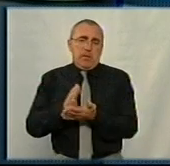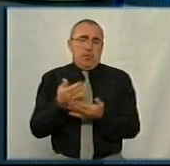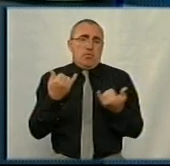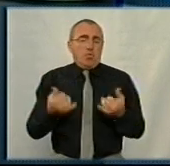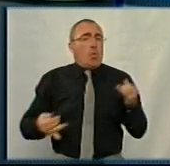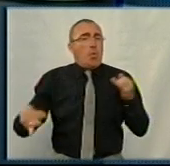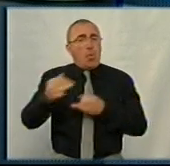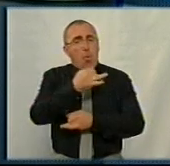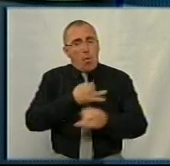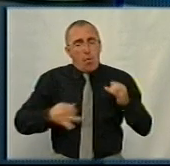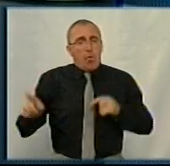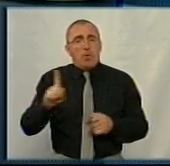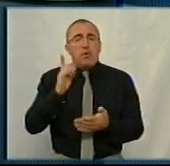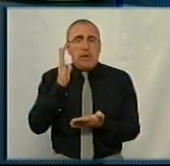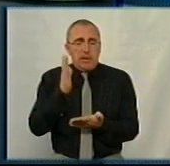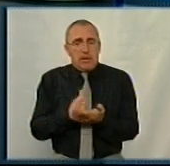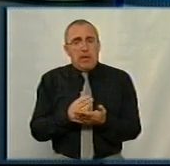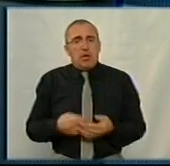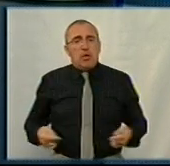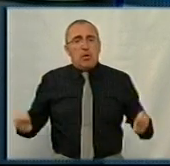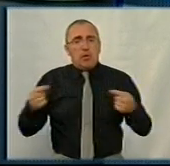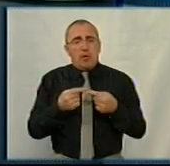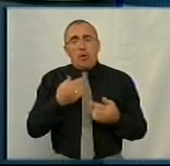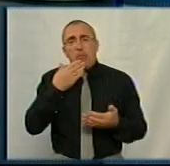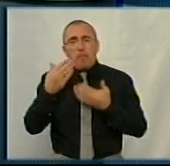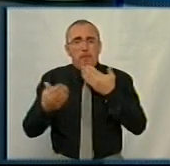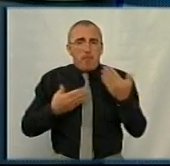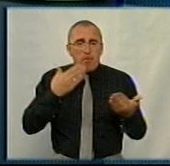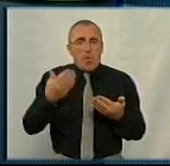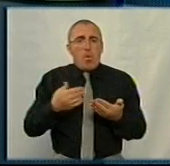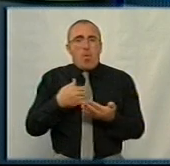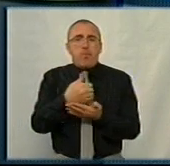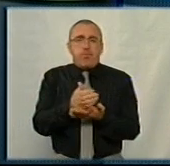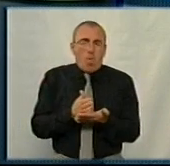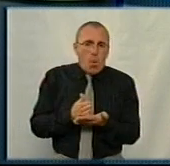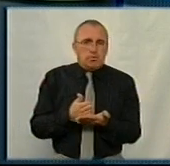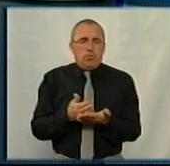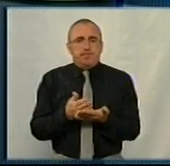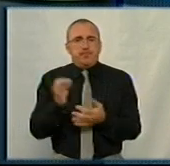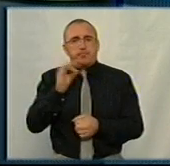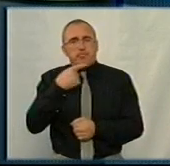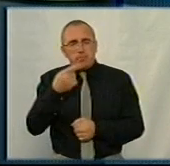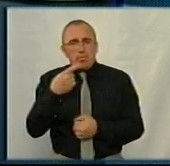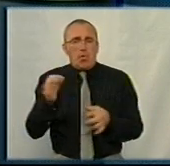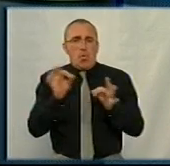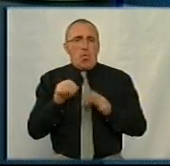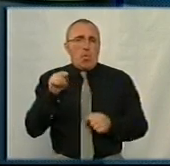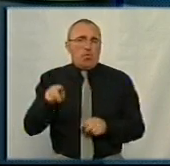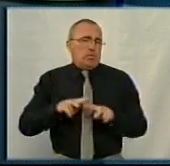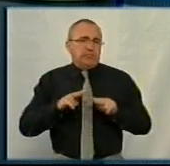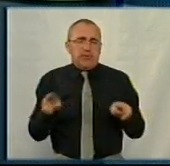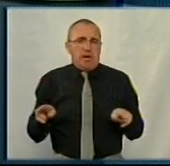сьогодні говоримо про те, що є чіткий попит на певні послуги. Якщо ми говоримо про, наприклад, той ж